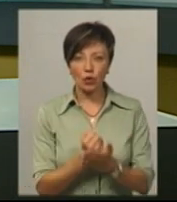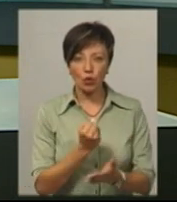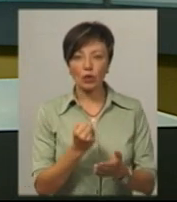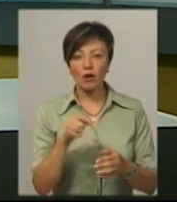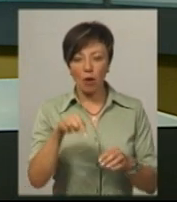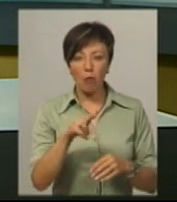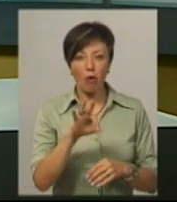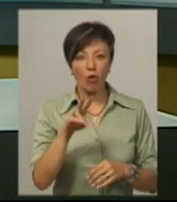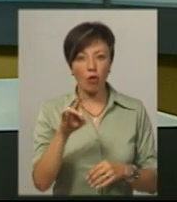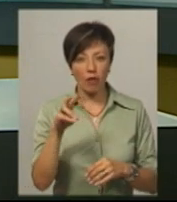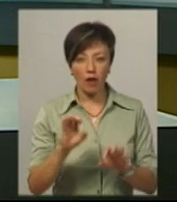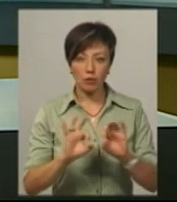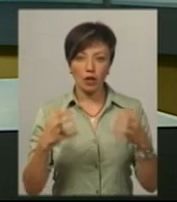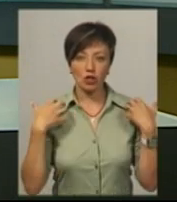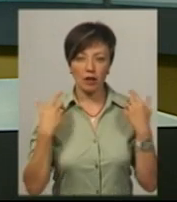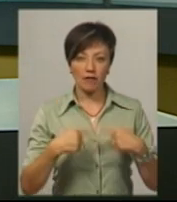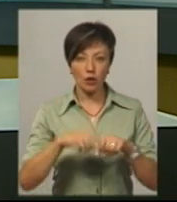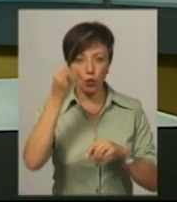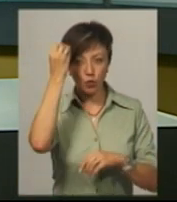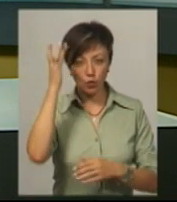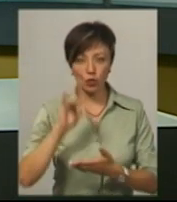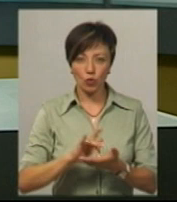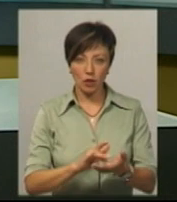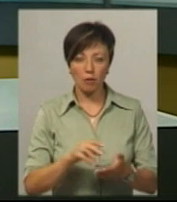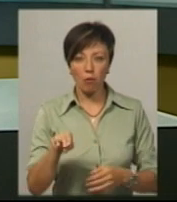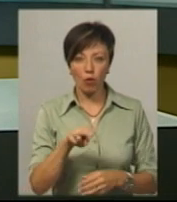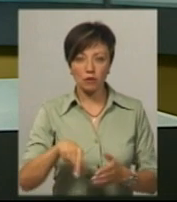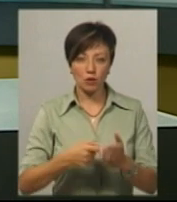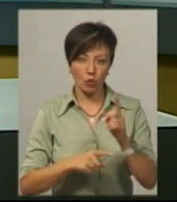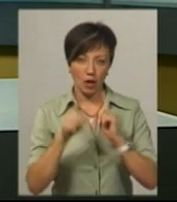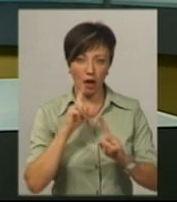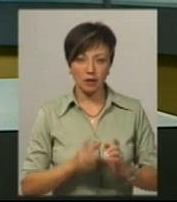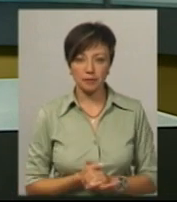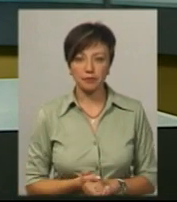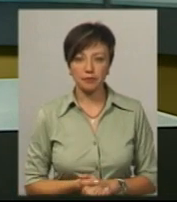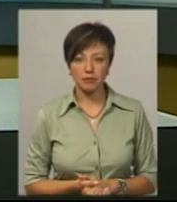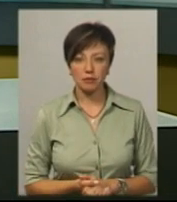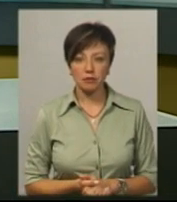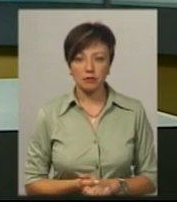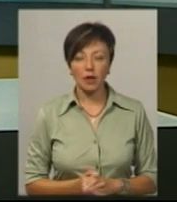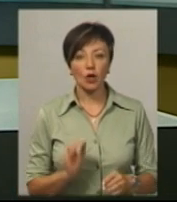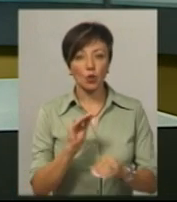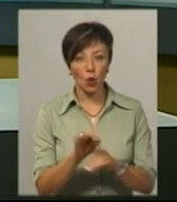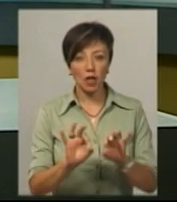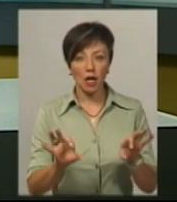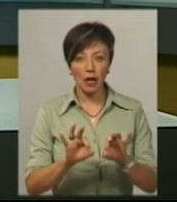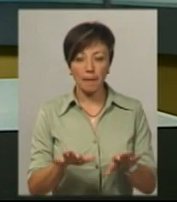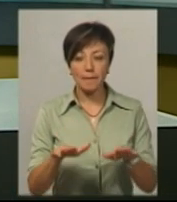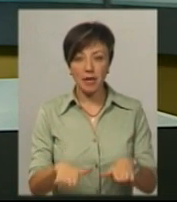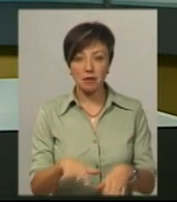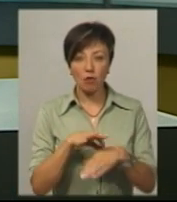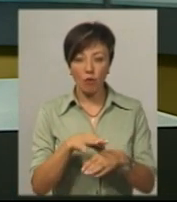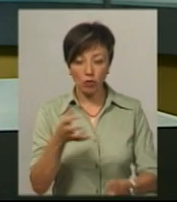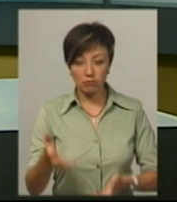Полонному. Про це розповіла начальниця відділу культури та туризму Полонської міської ради Тетяна Ярославська. Вона додає, місце, де проводять